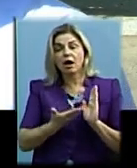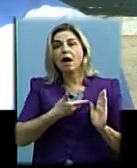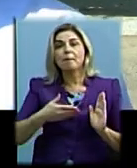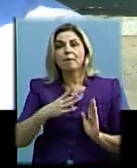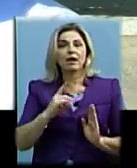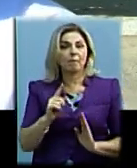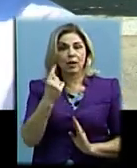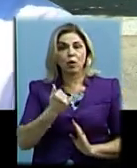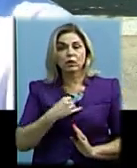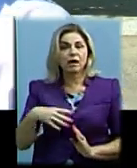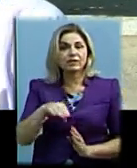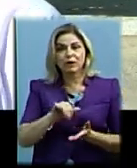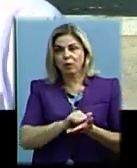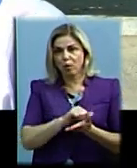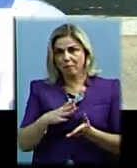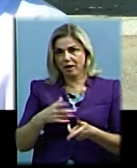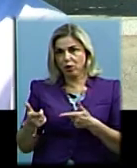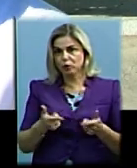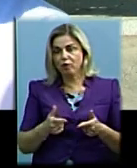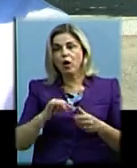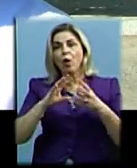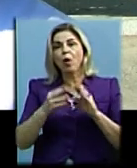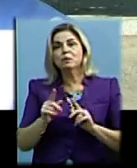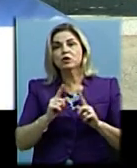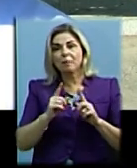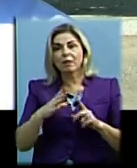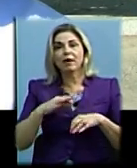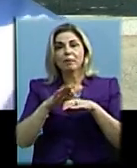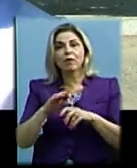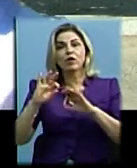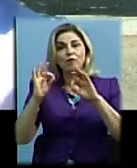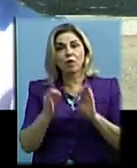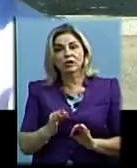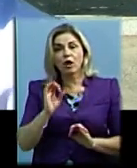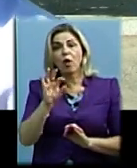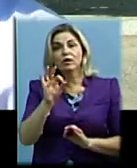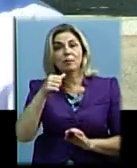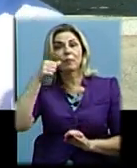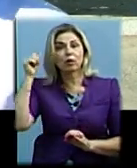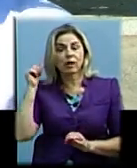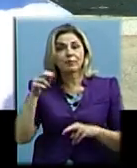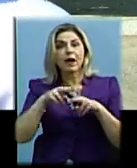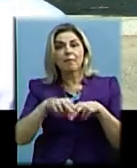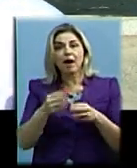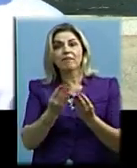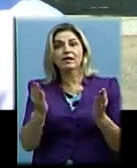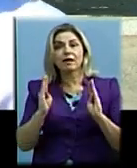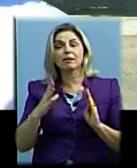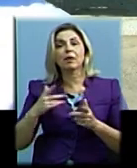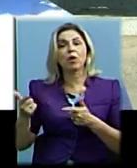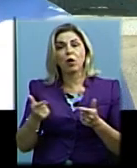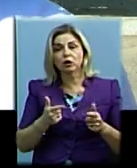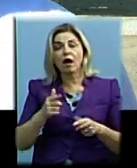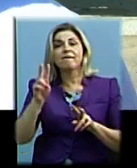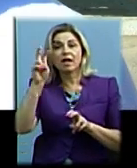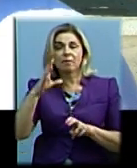документи були готові. Загальні збори ми провели ще восени, ще у жовтні минулого року. Паспорт фасаду був готовий, підрядник був